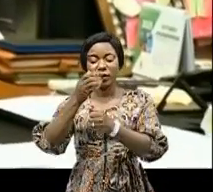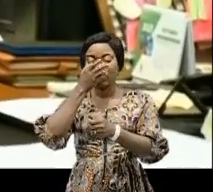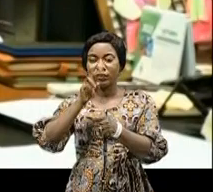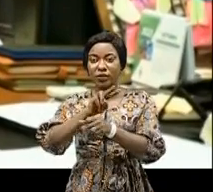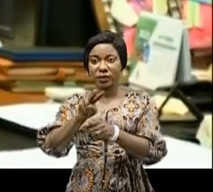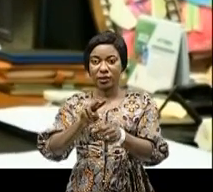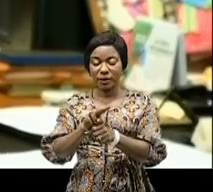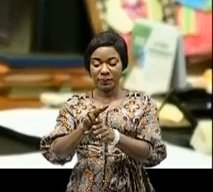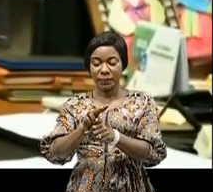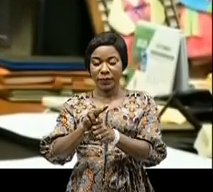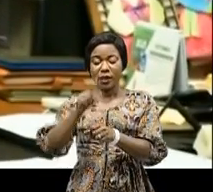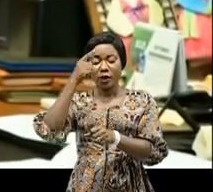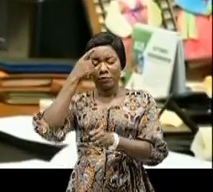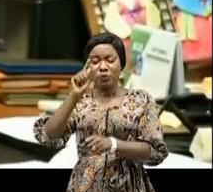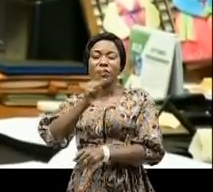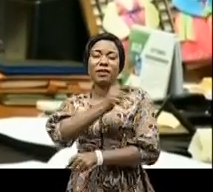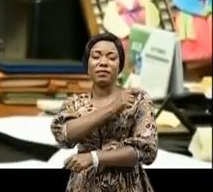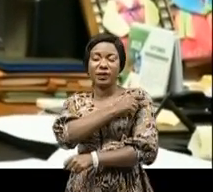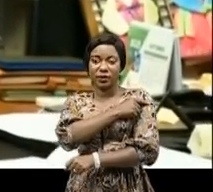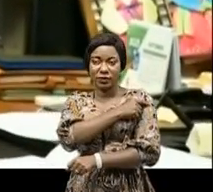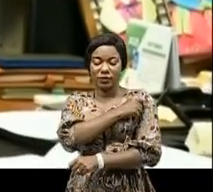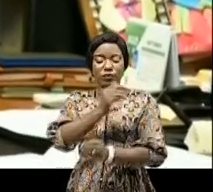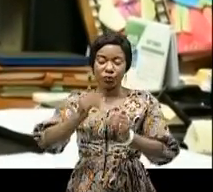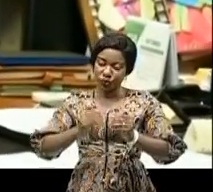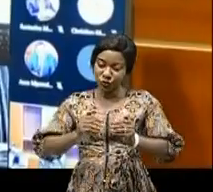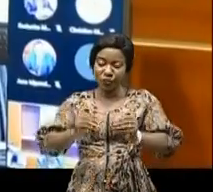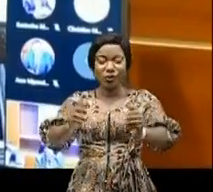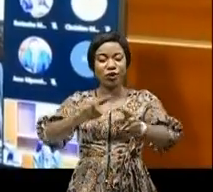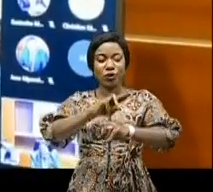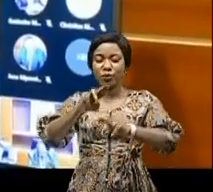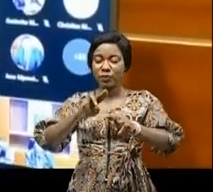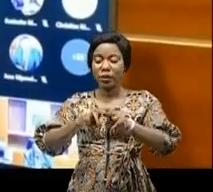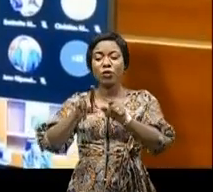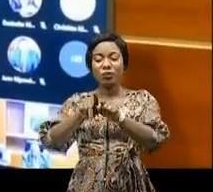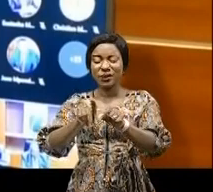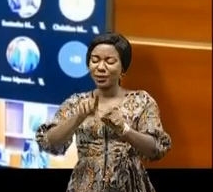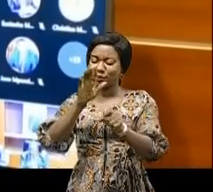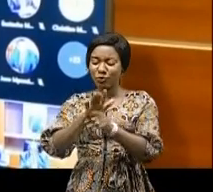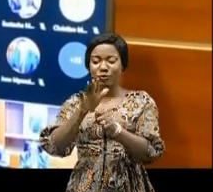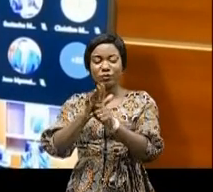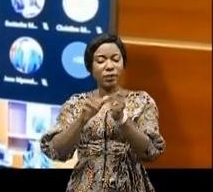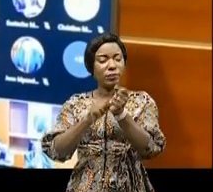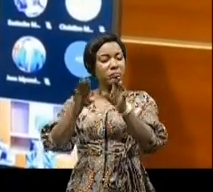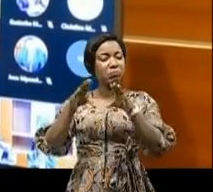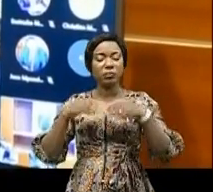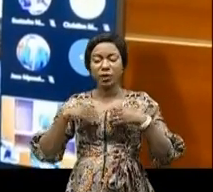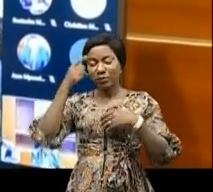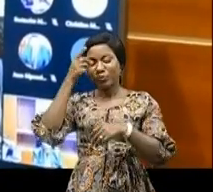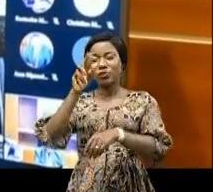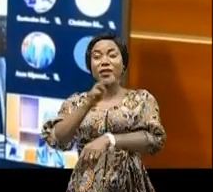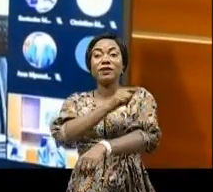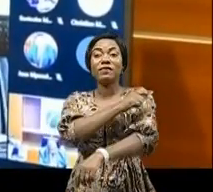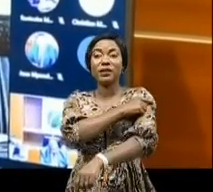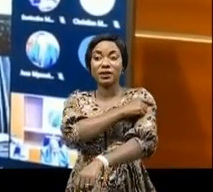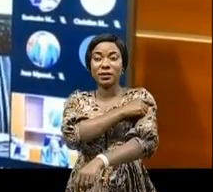Au sujet de la vaccination, elle se poursuit normalement et s'intensifie avec la diversification des vaccins à